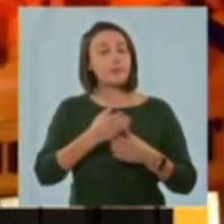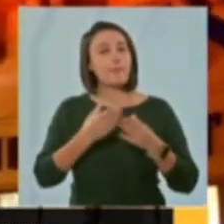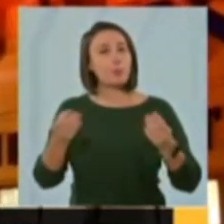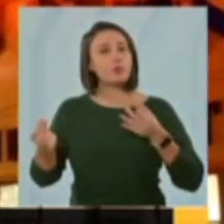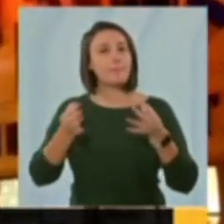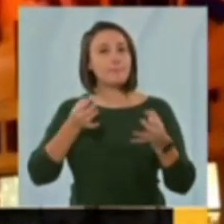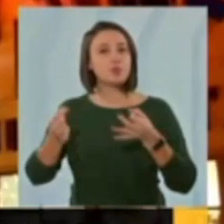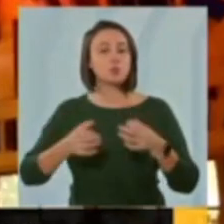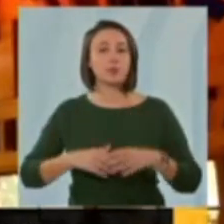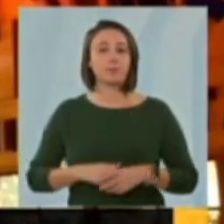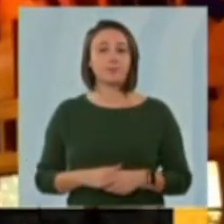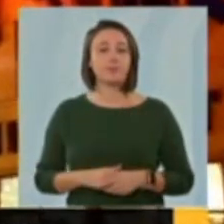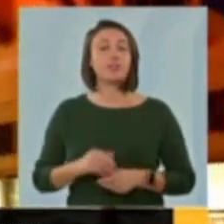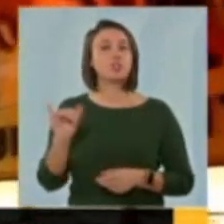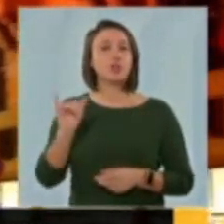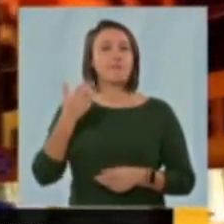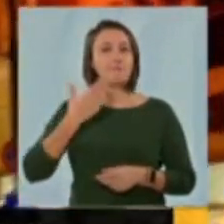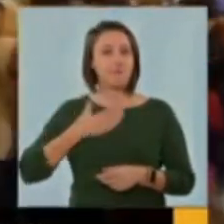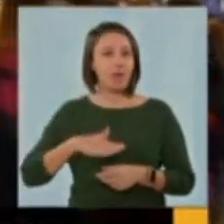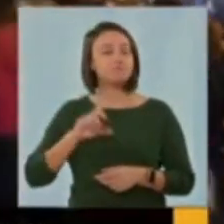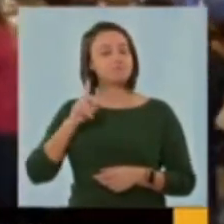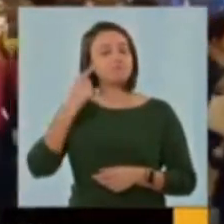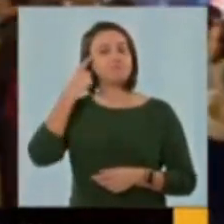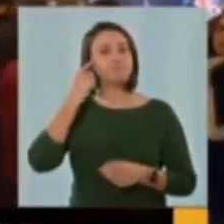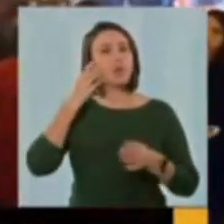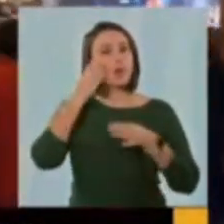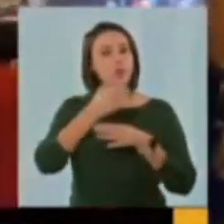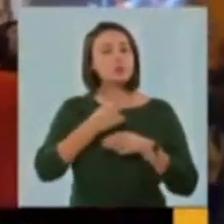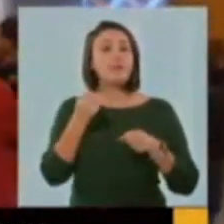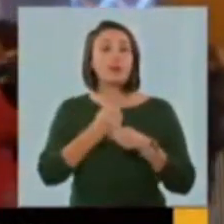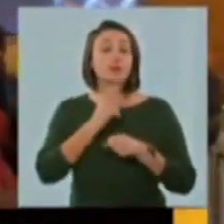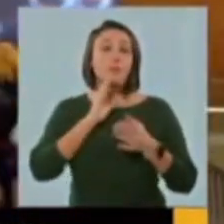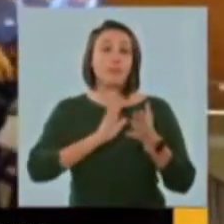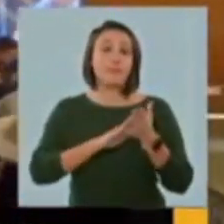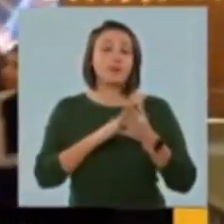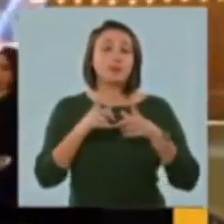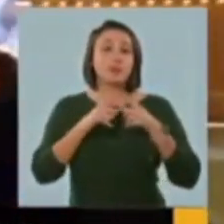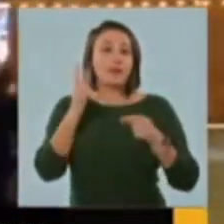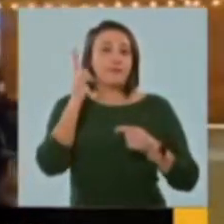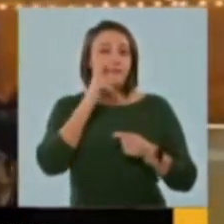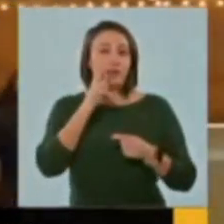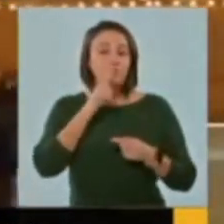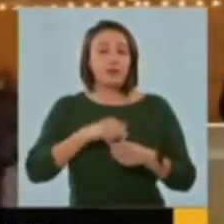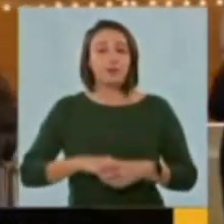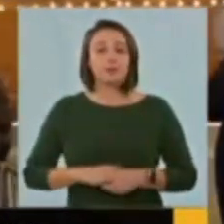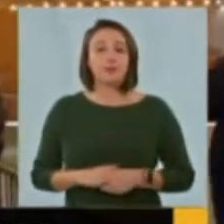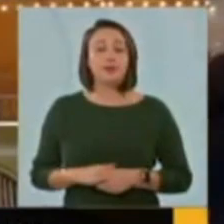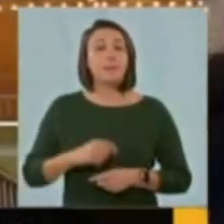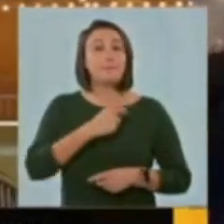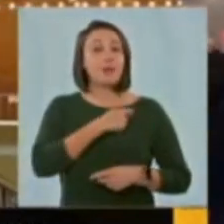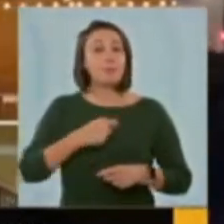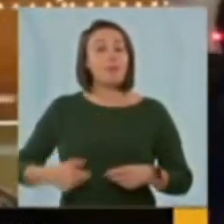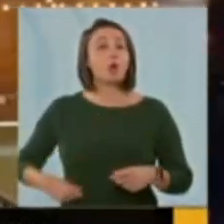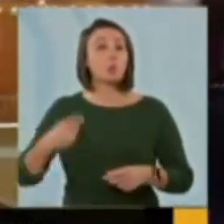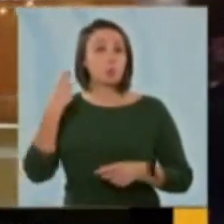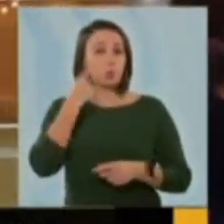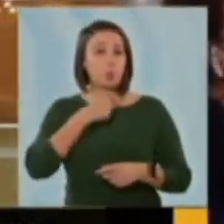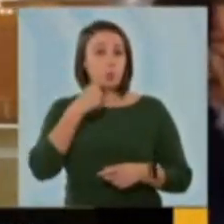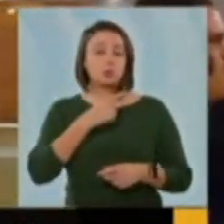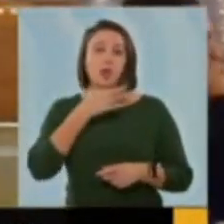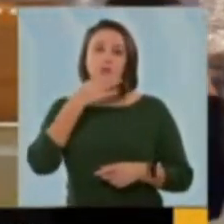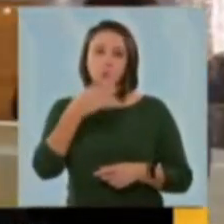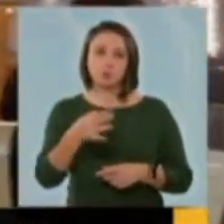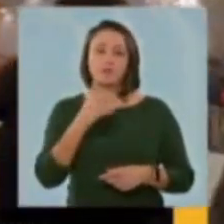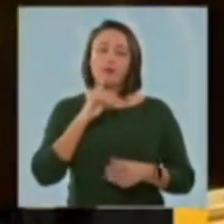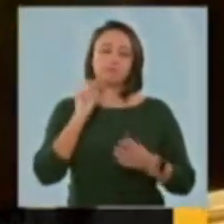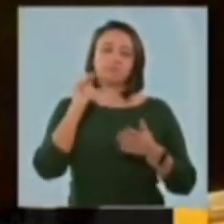serie de restriții. Doritorii trebuie să știe că accesul se va face doar pe baza certificatului verde. Primarul clujului Emil Boc spune